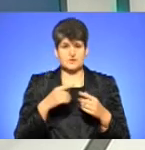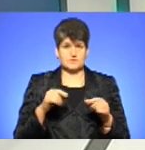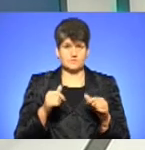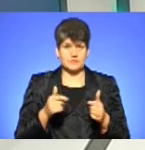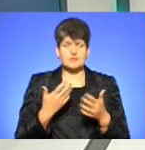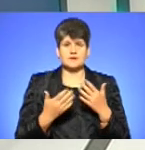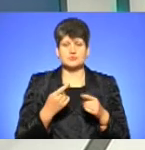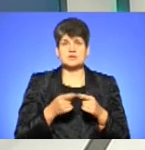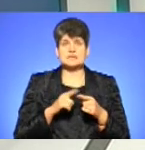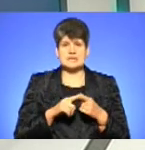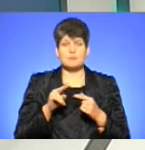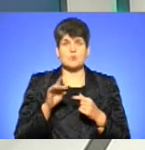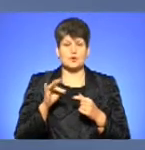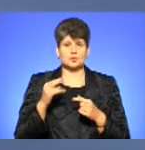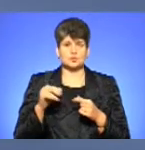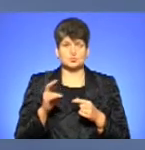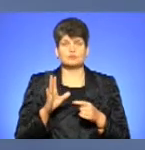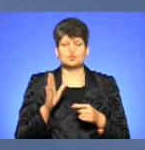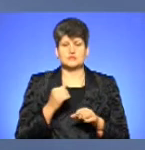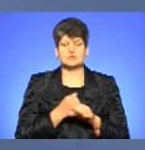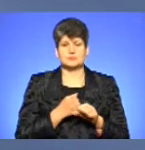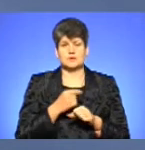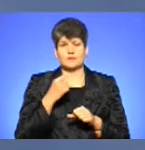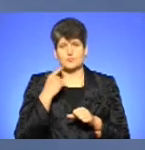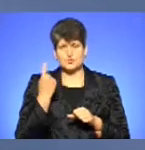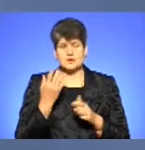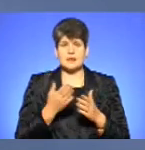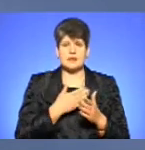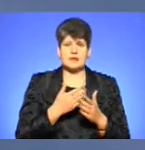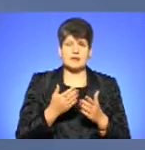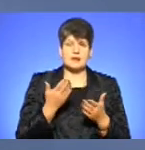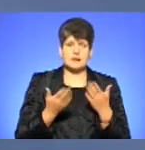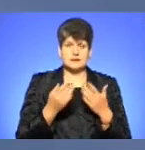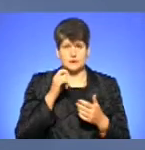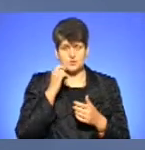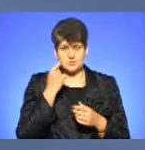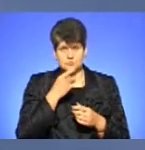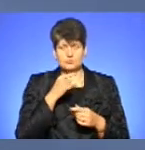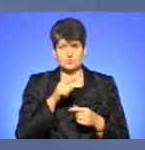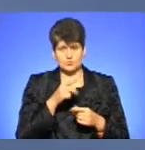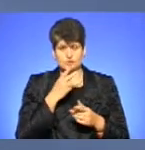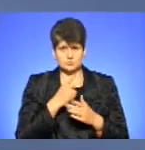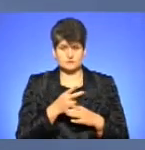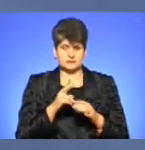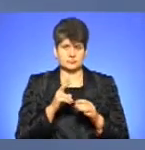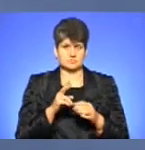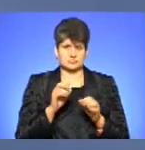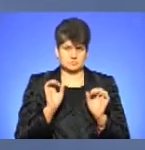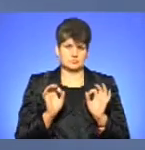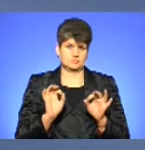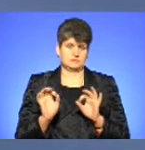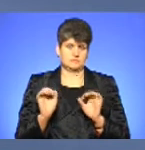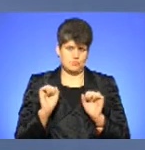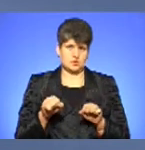Тобто, якщо цей продукт буде виготовлений в Росії, проте українською мовою, то його транслювати буде нормально,